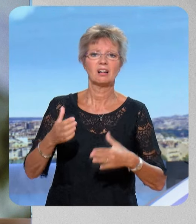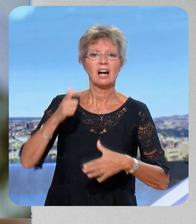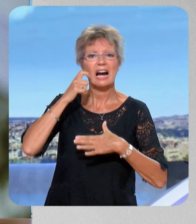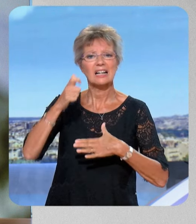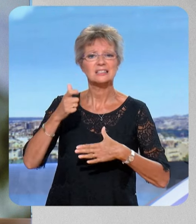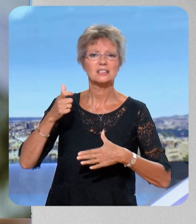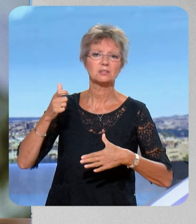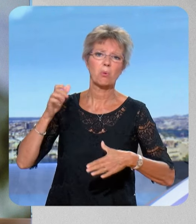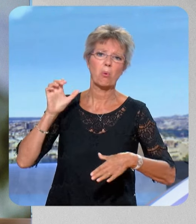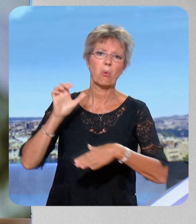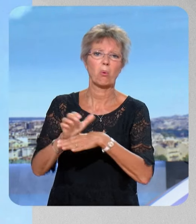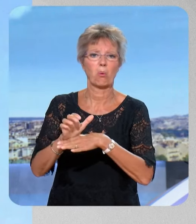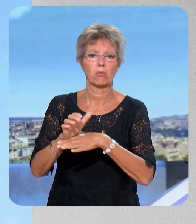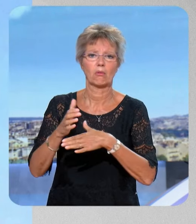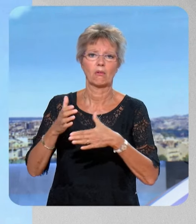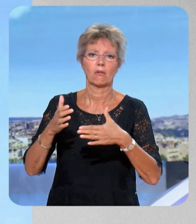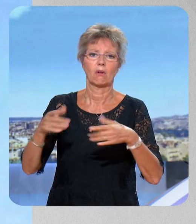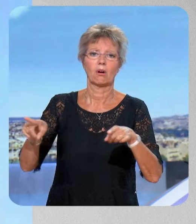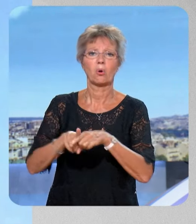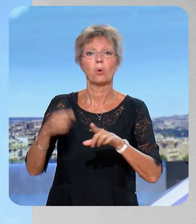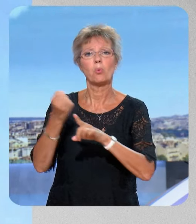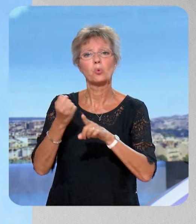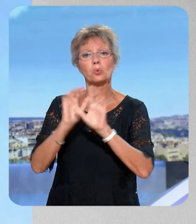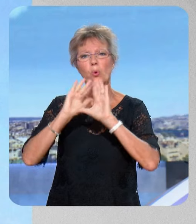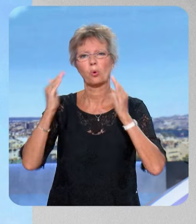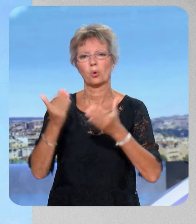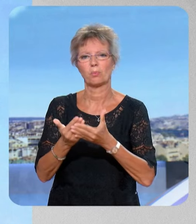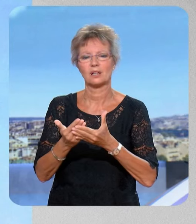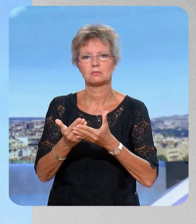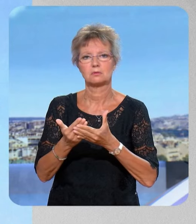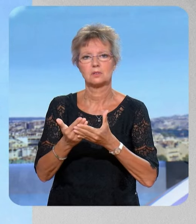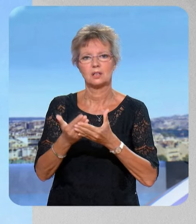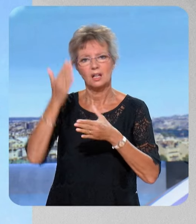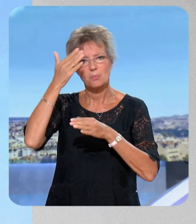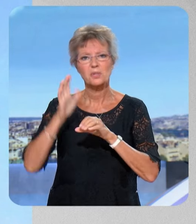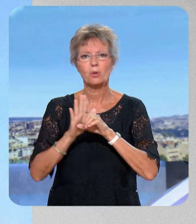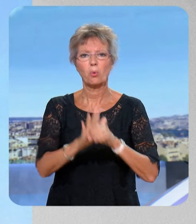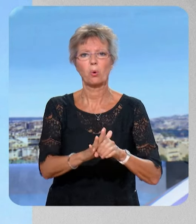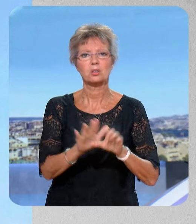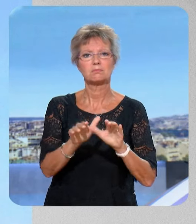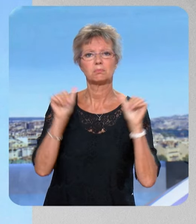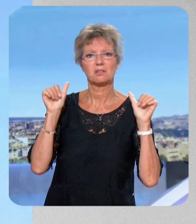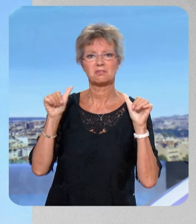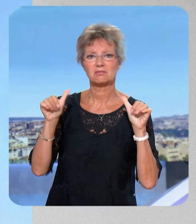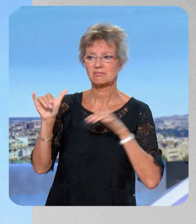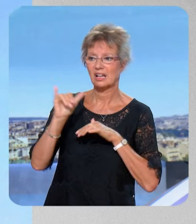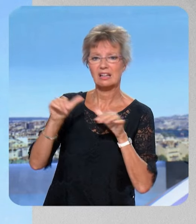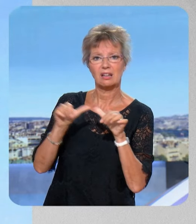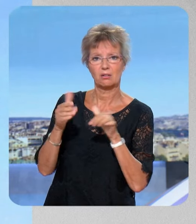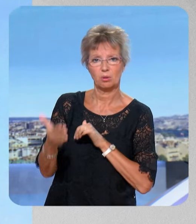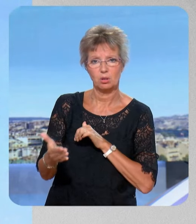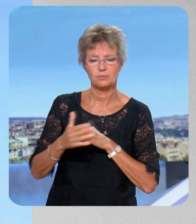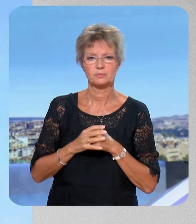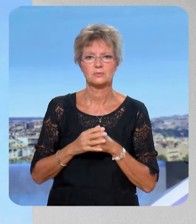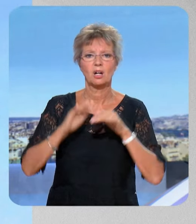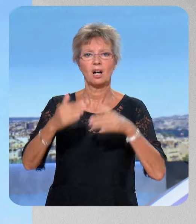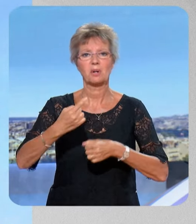lutte globale. Si la gauche ne le mène pas, qui va le mener ? Et de nous